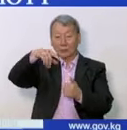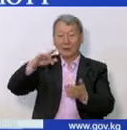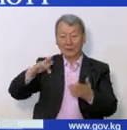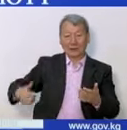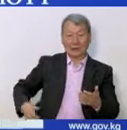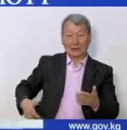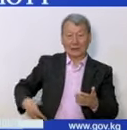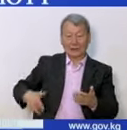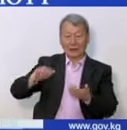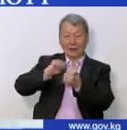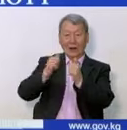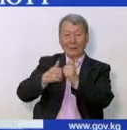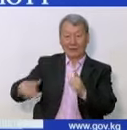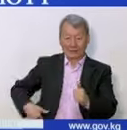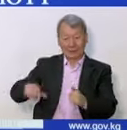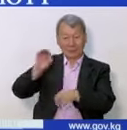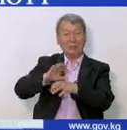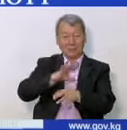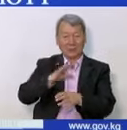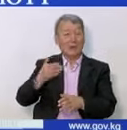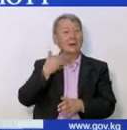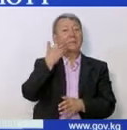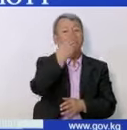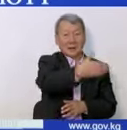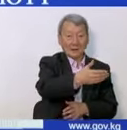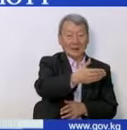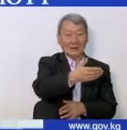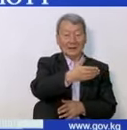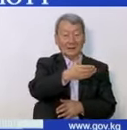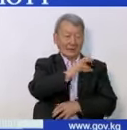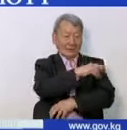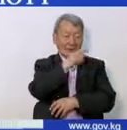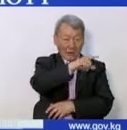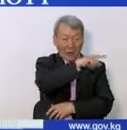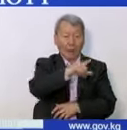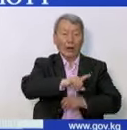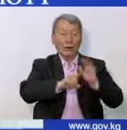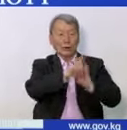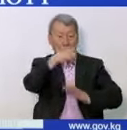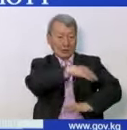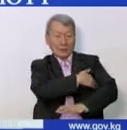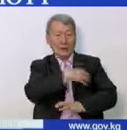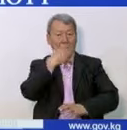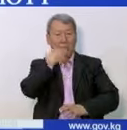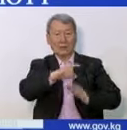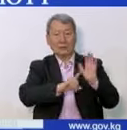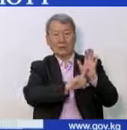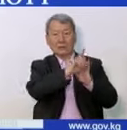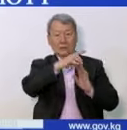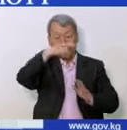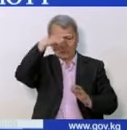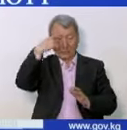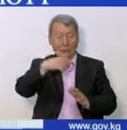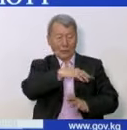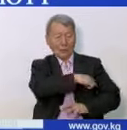При этом появилась температура. На следующий день температура